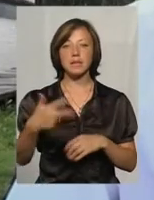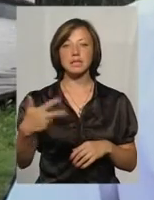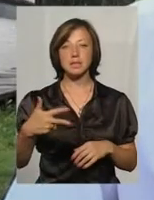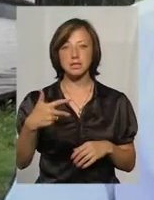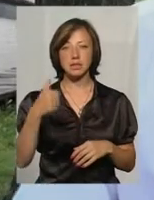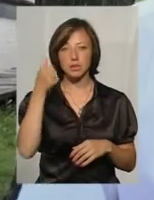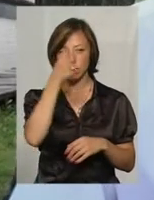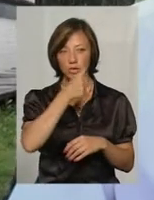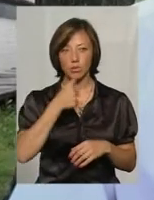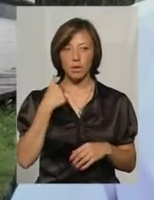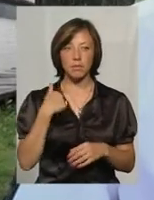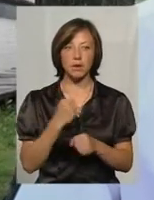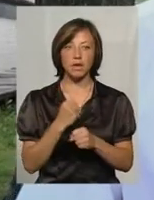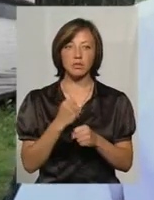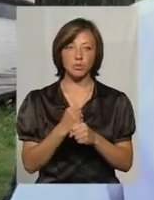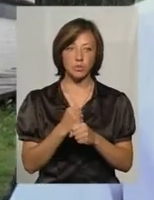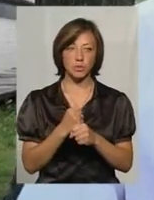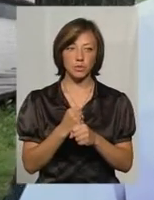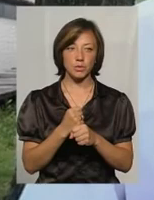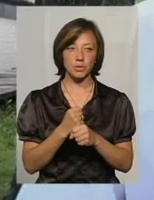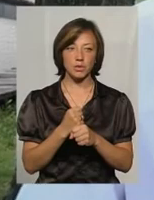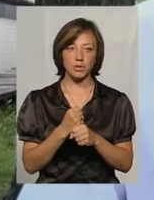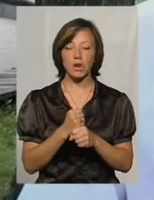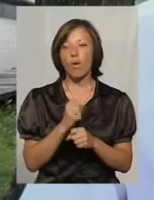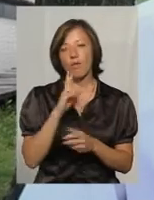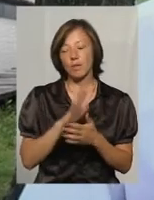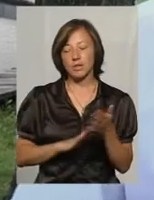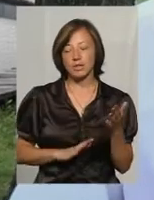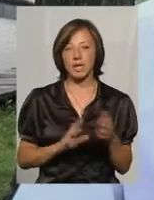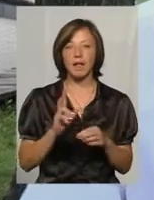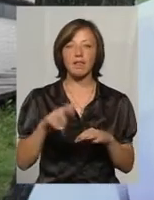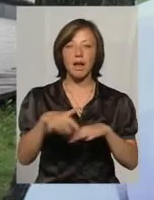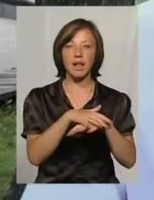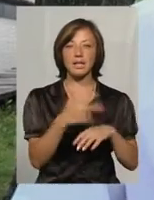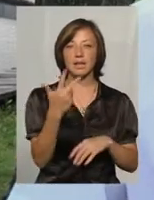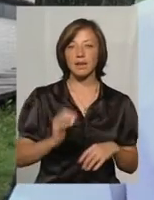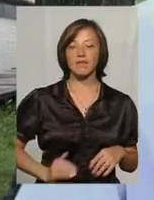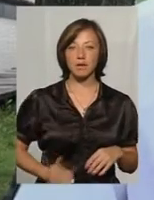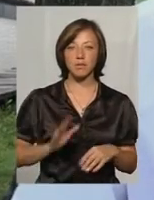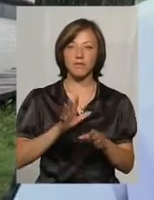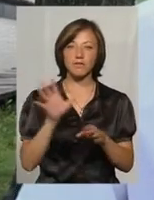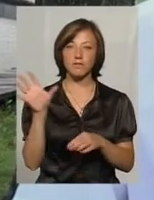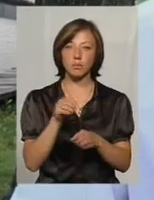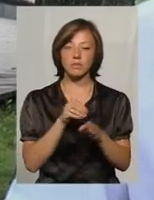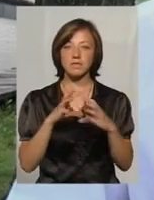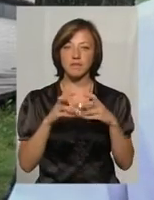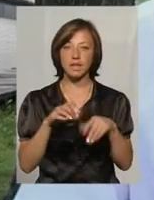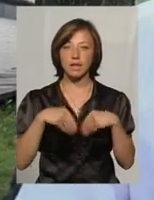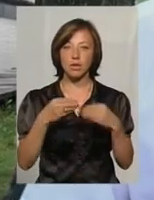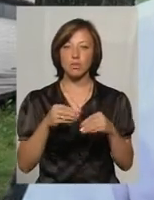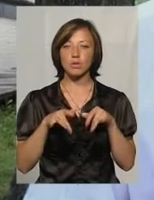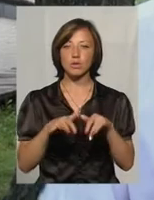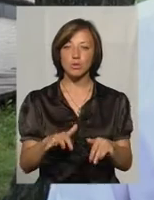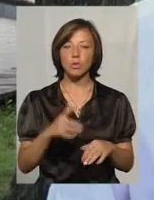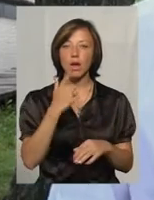працює на ренку три фірми, які у всьому світі надають процедуру гемодиалізу. В